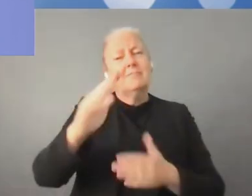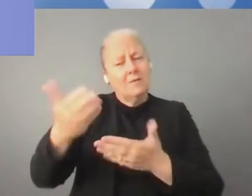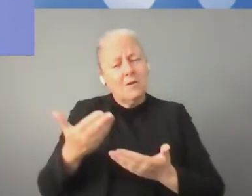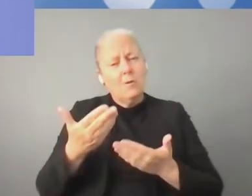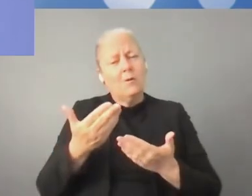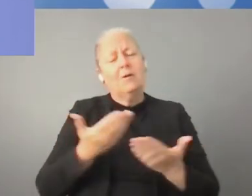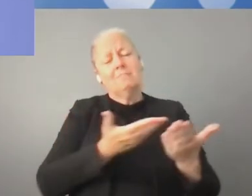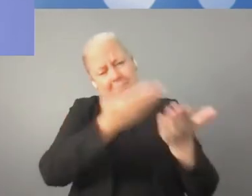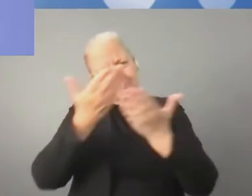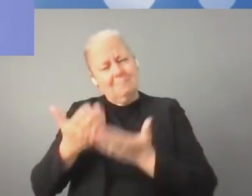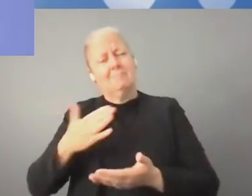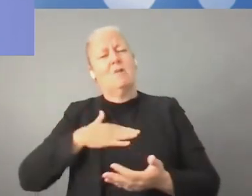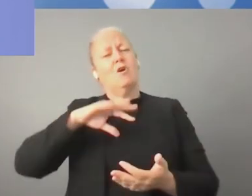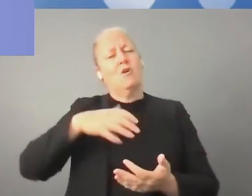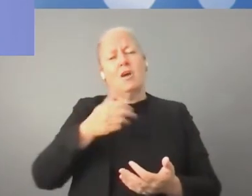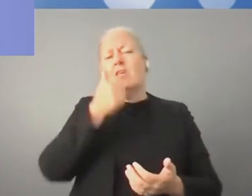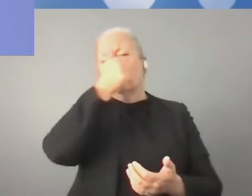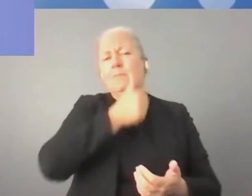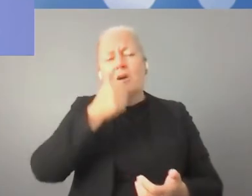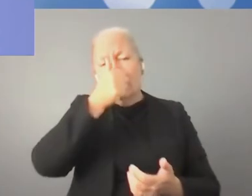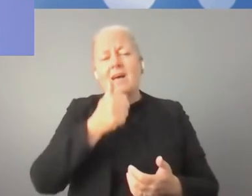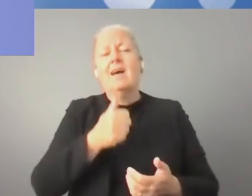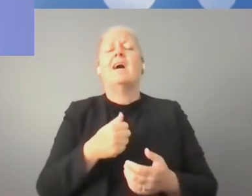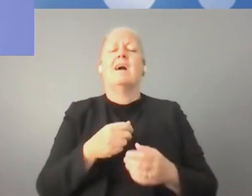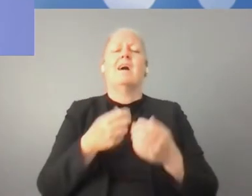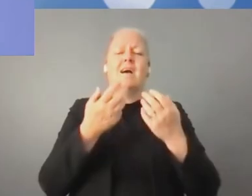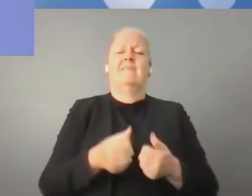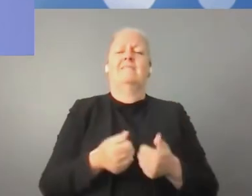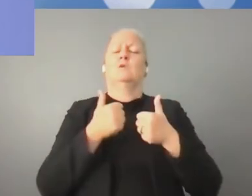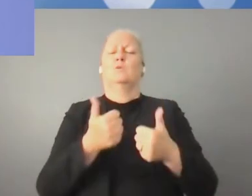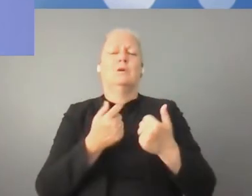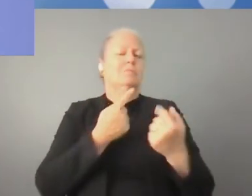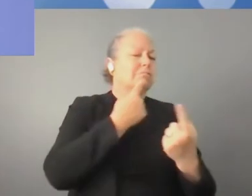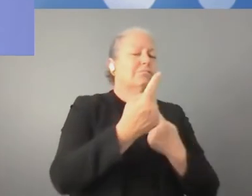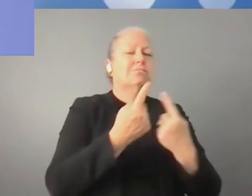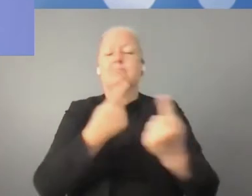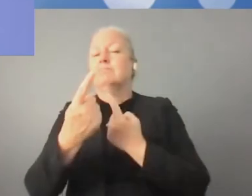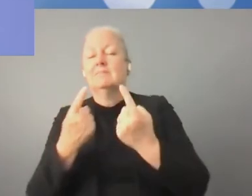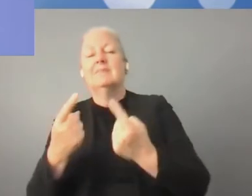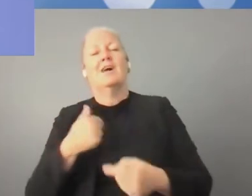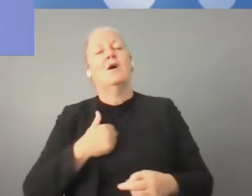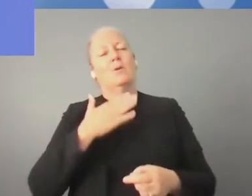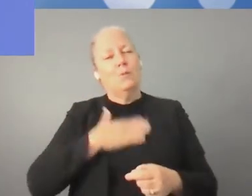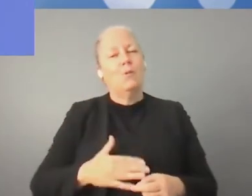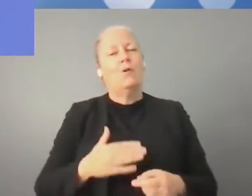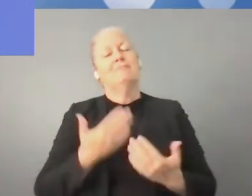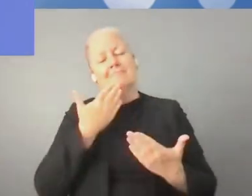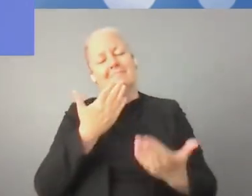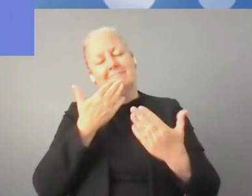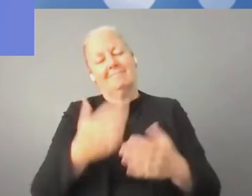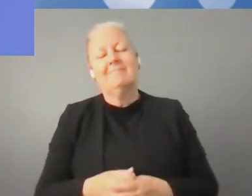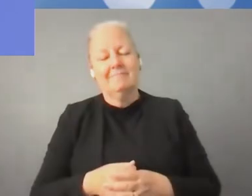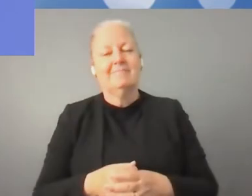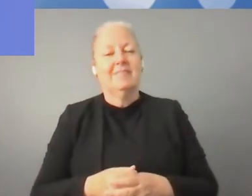gospodarzem szczytu cyfrowego ONZ, to z radością wszystkich państwa zapraszam do